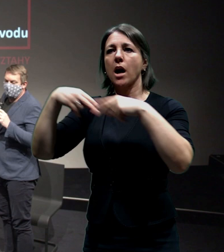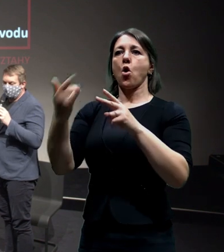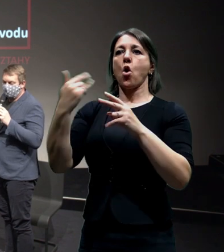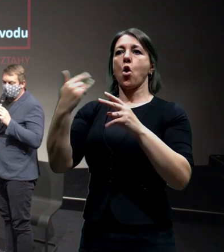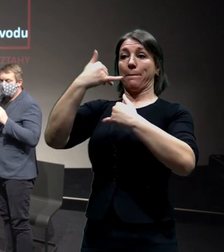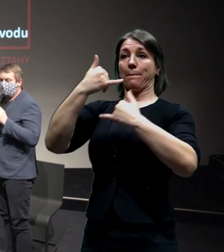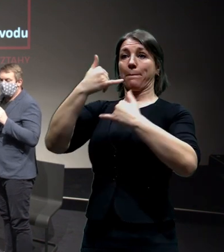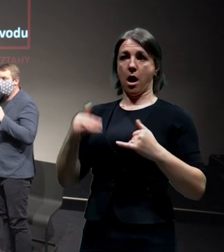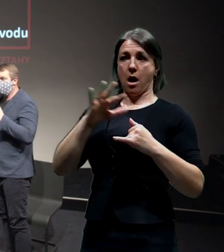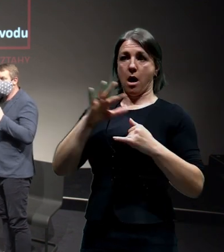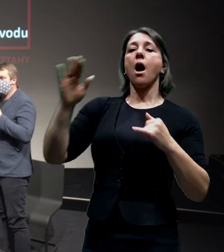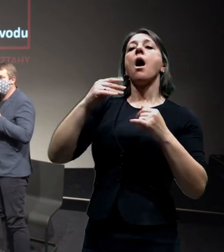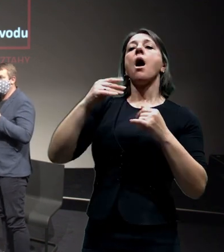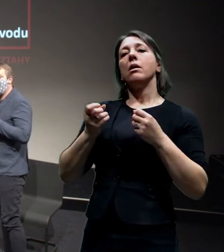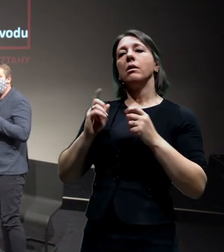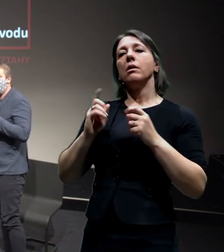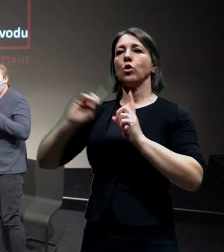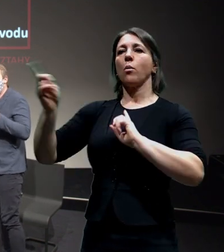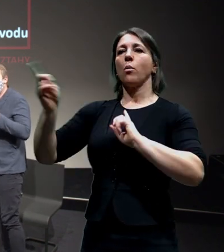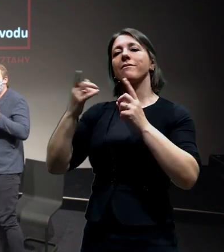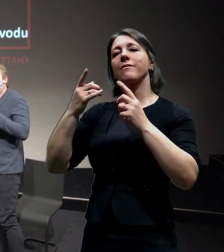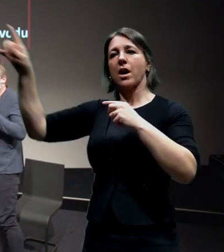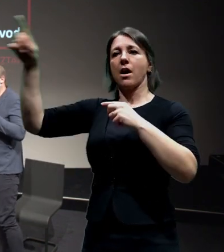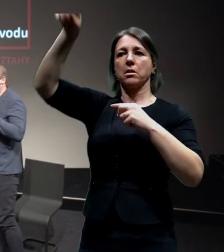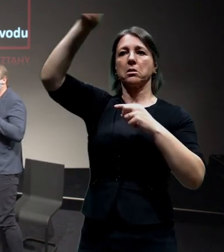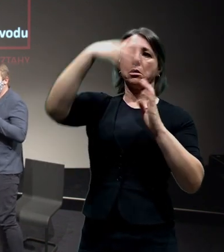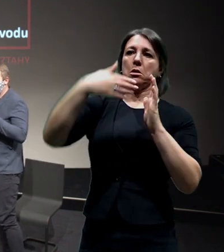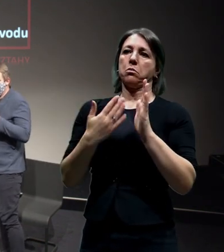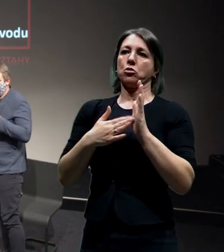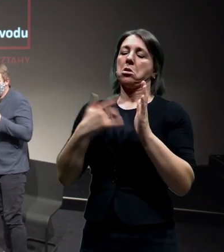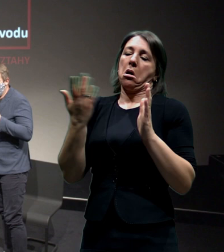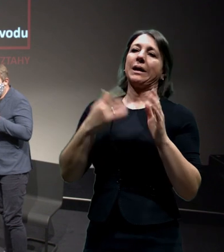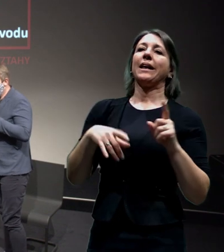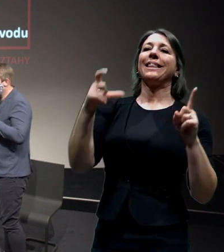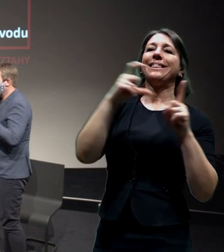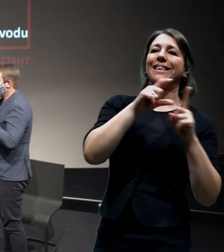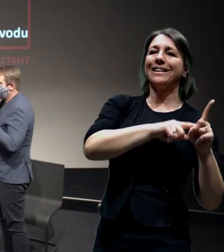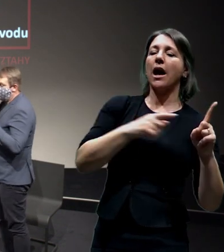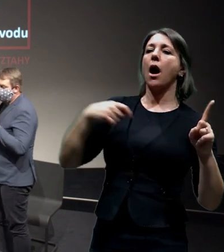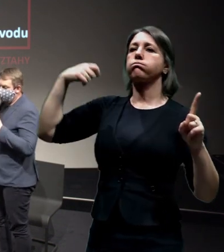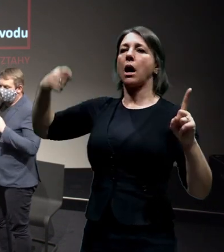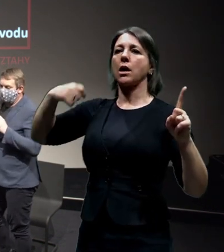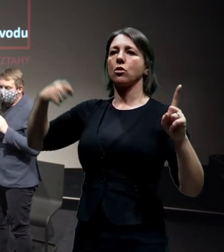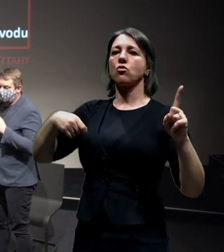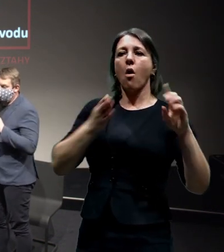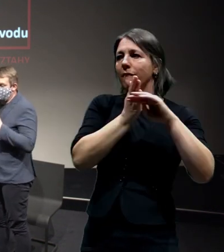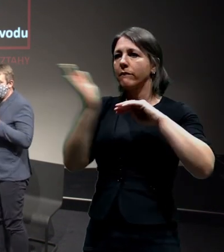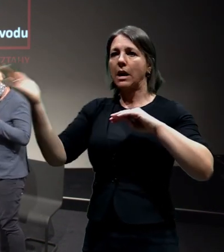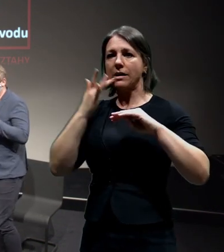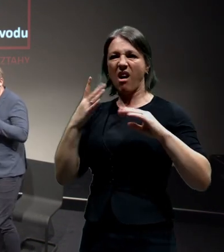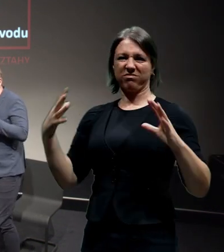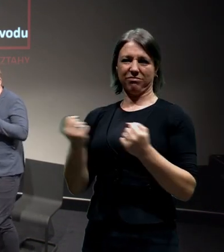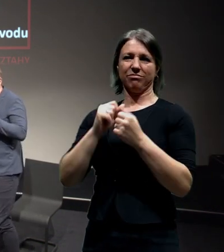městskými částmi, například Žibistel z dědiny na Barandov. Tam nahoře v grafu vidíme